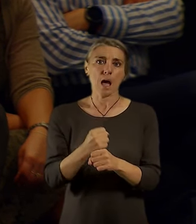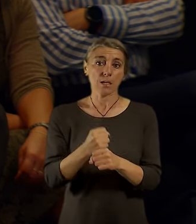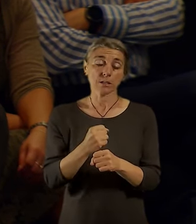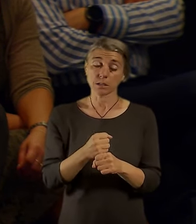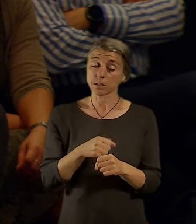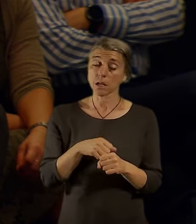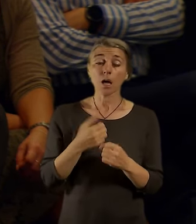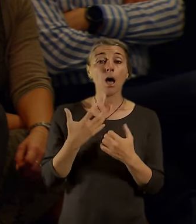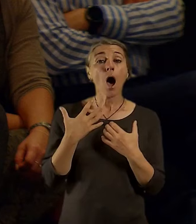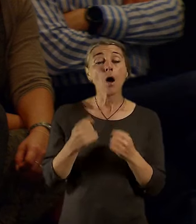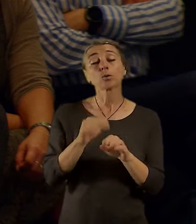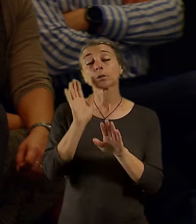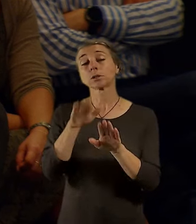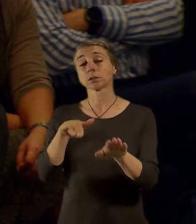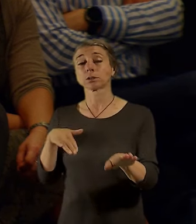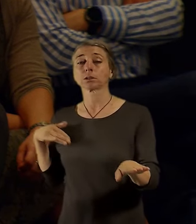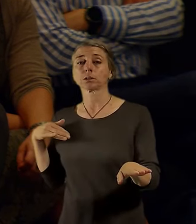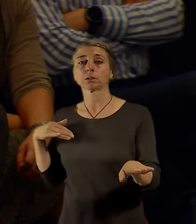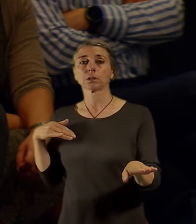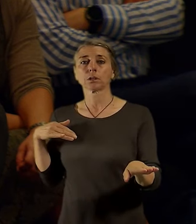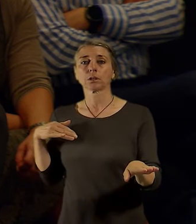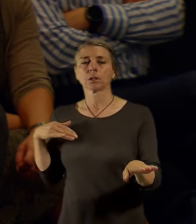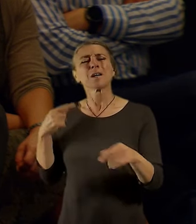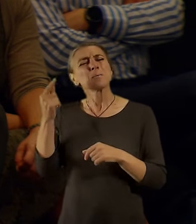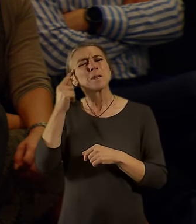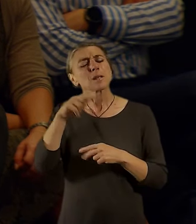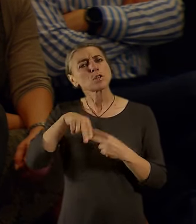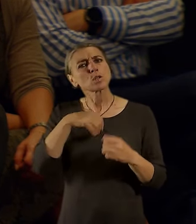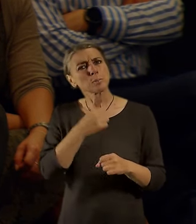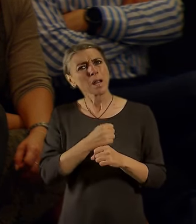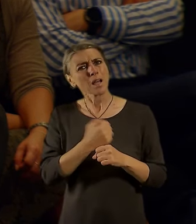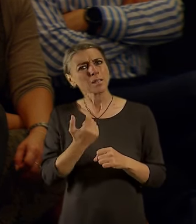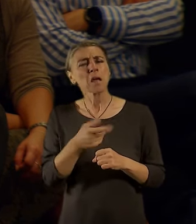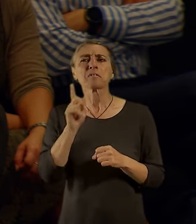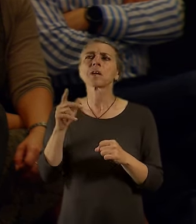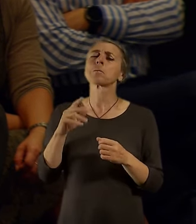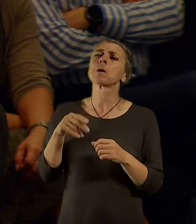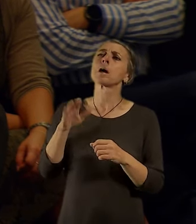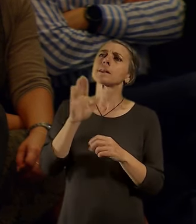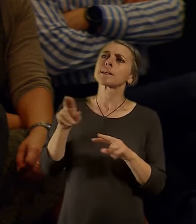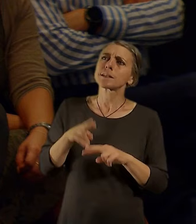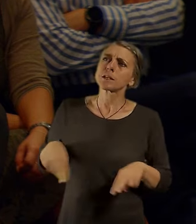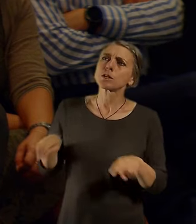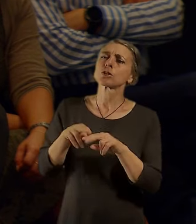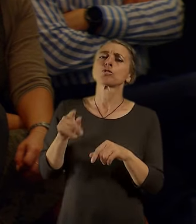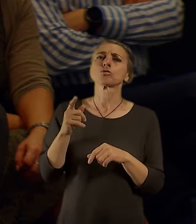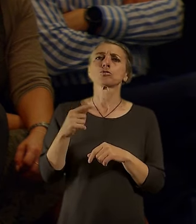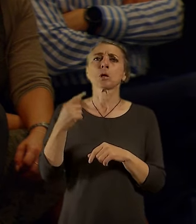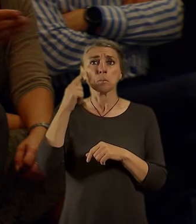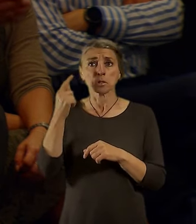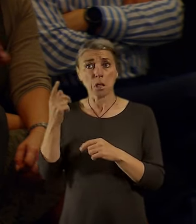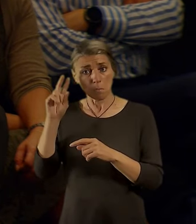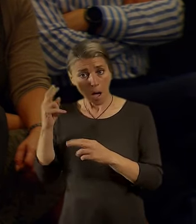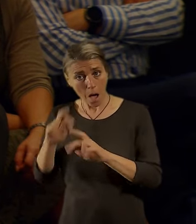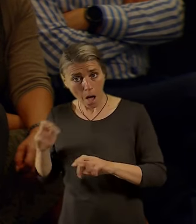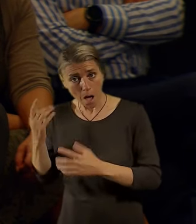mělo řešit, tak spíš než jako na hřiště a na hřbětově jako předpokládám, byť nemám data, že tam lidi jezdějí jako do práce. Tak by mě zajímalo,